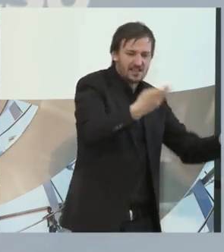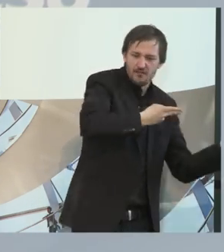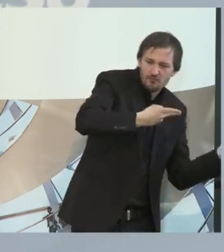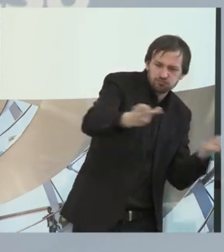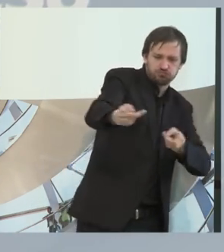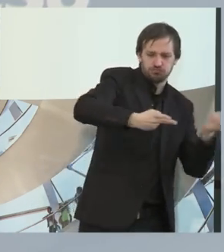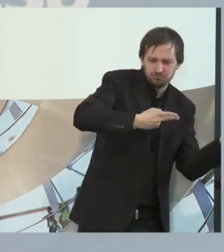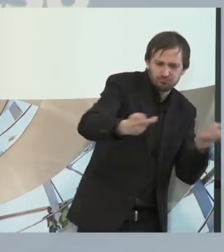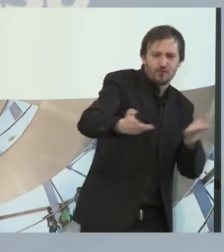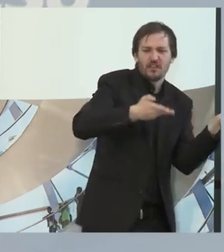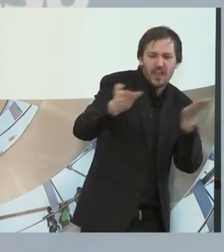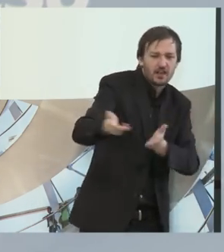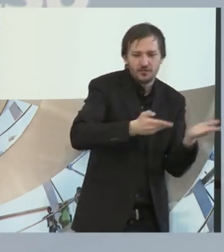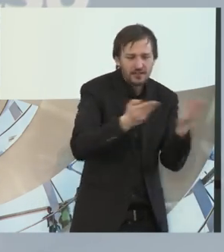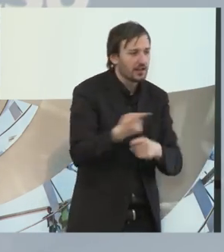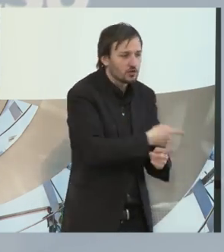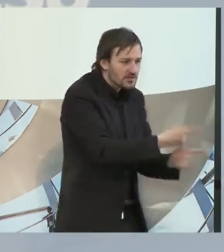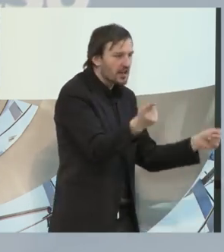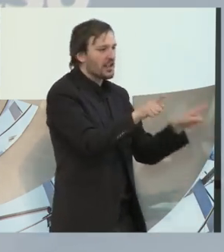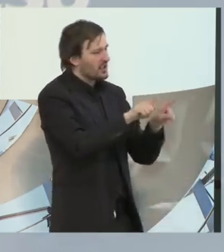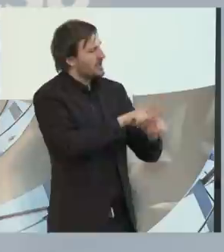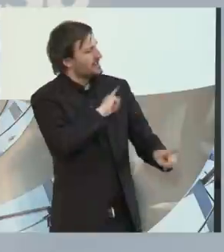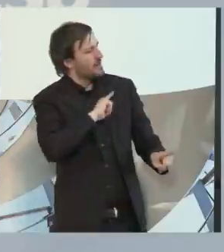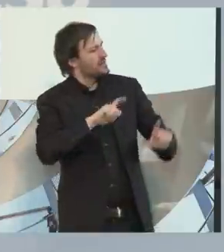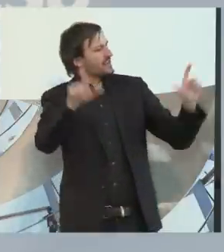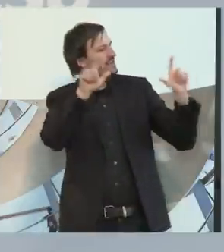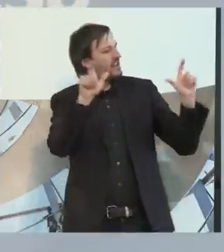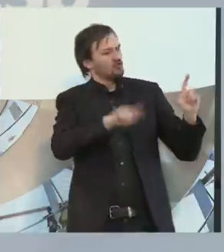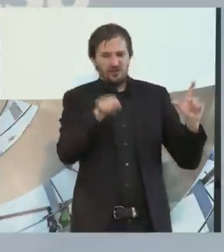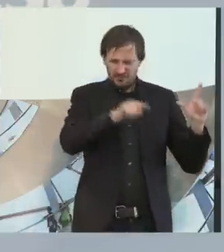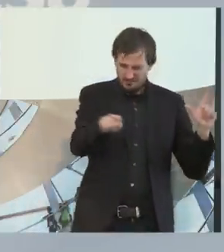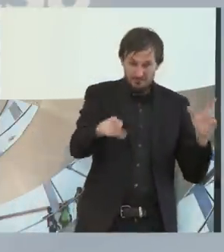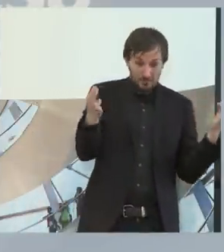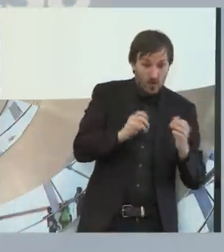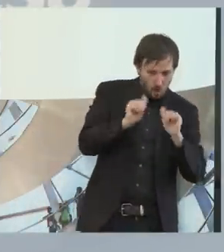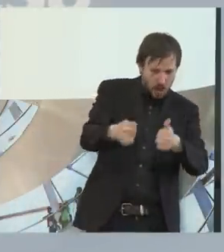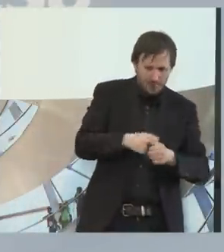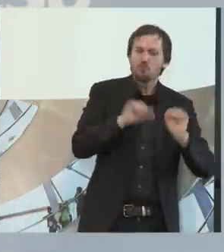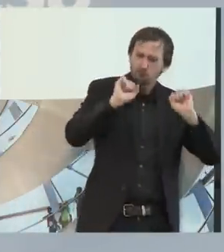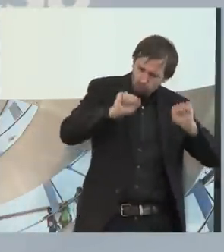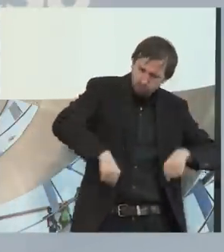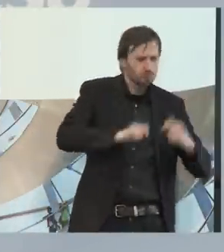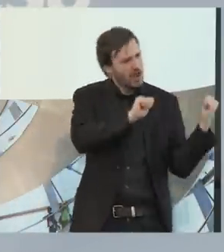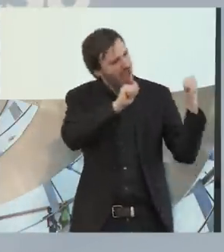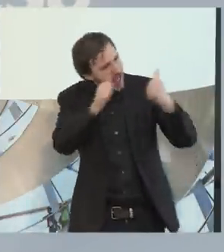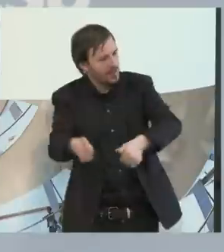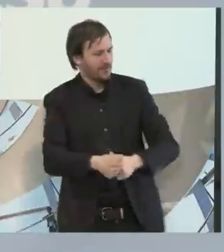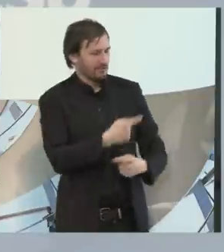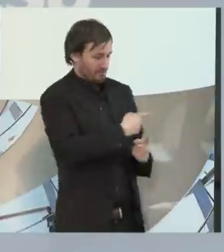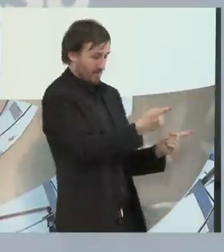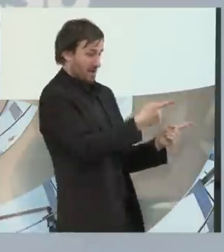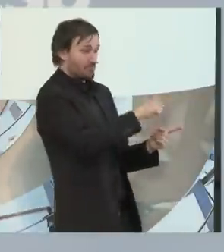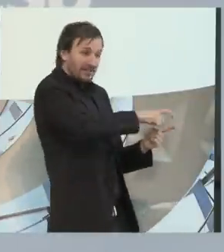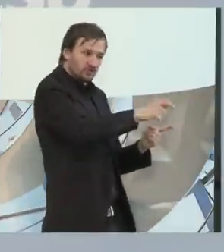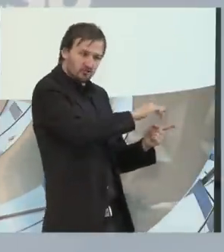und dann deutlich gesagt haben, wir sind ein Teil und wir helfen den anderen. Dieses Gebrauch zu werden und dass einem was